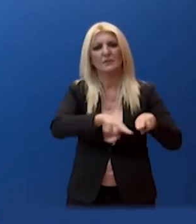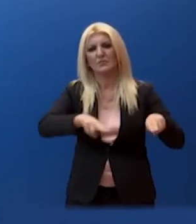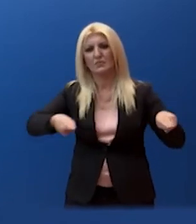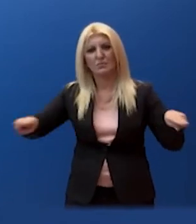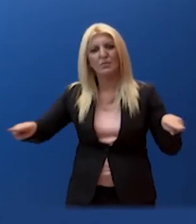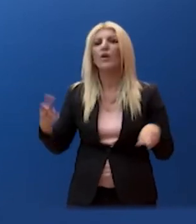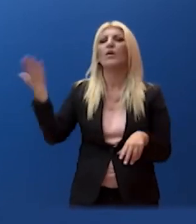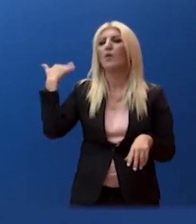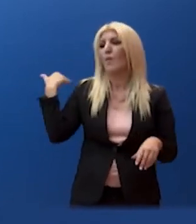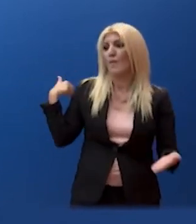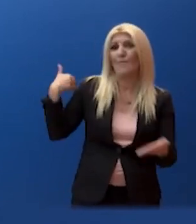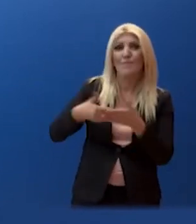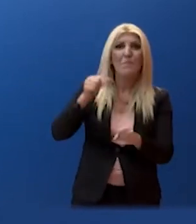μηνών.